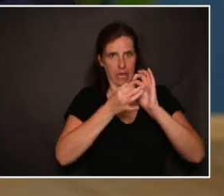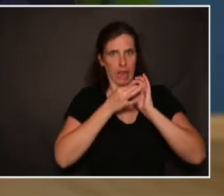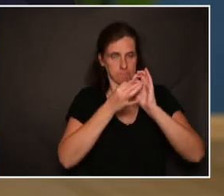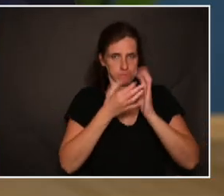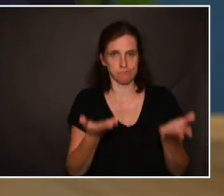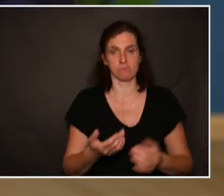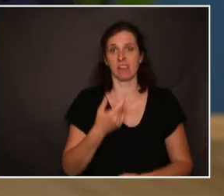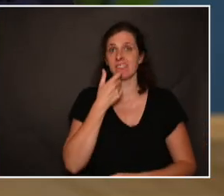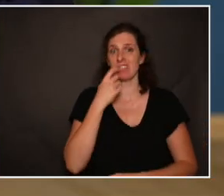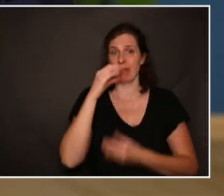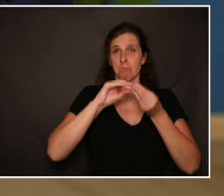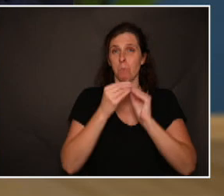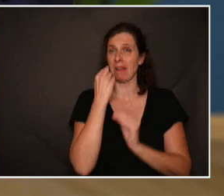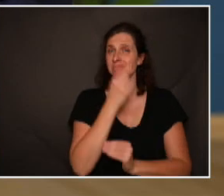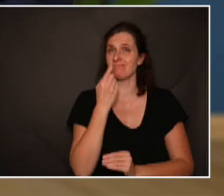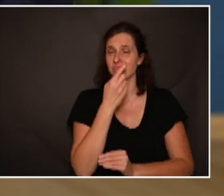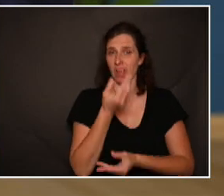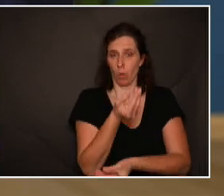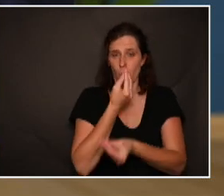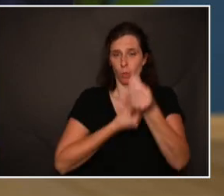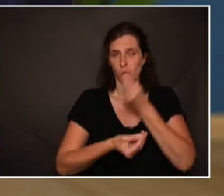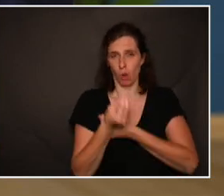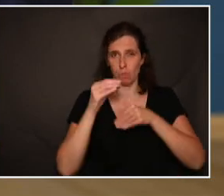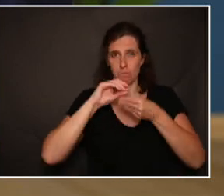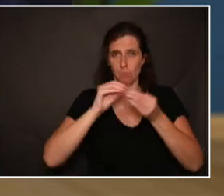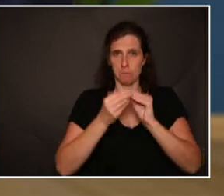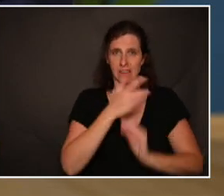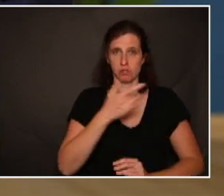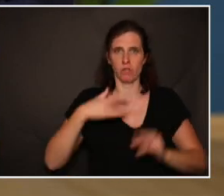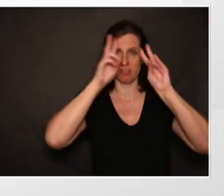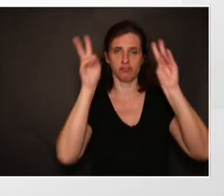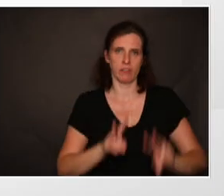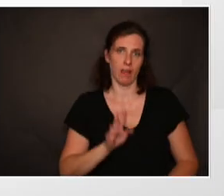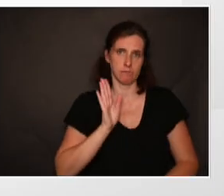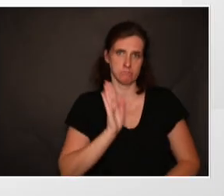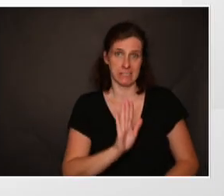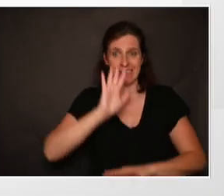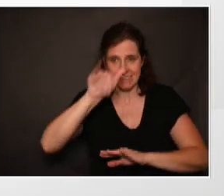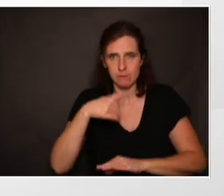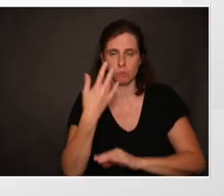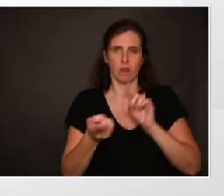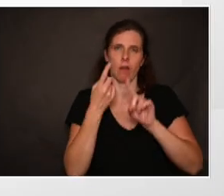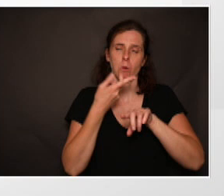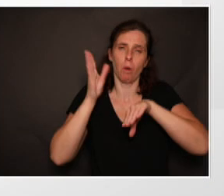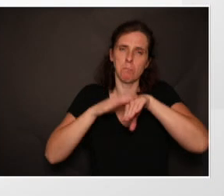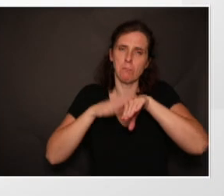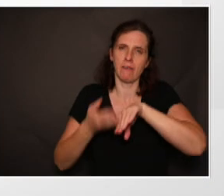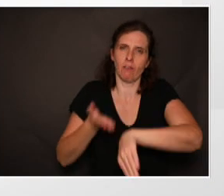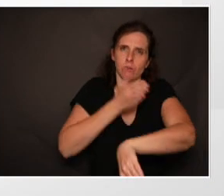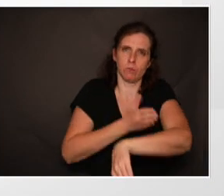fait que les troubles buccodentaires peuvent avoir d'importantes conséquences sur la santé en général, d'où l'importance de la prévention.